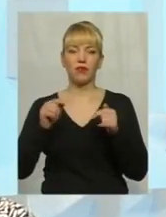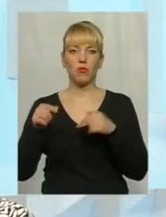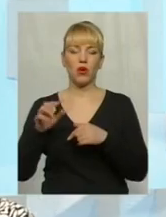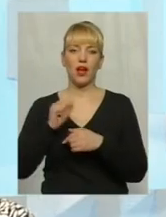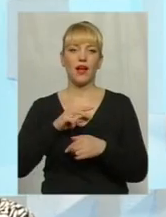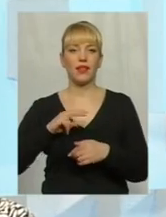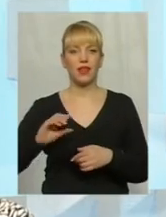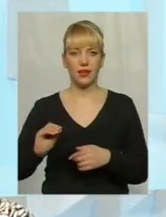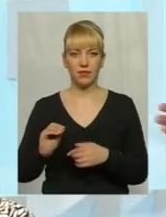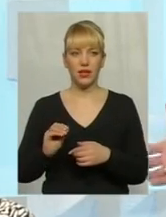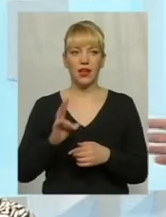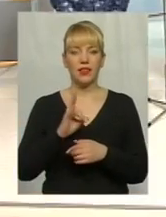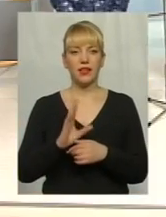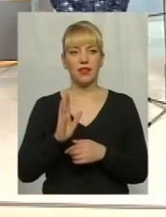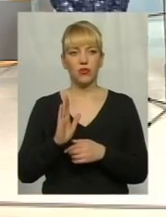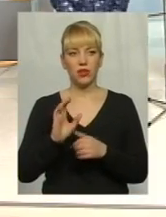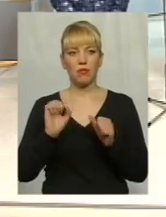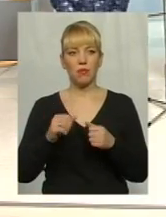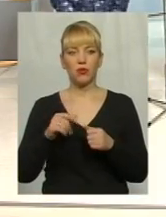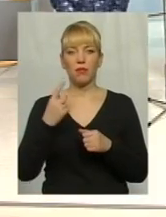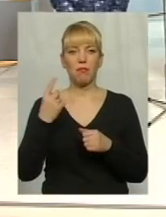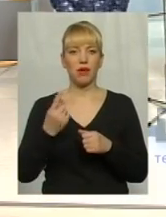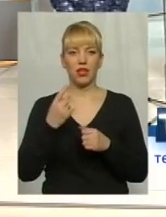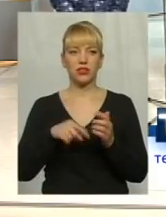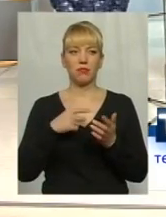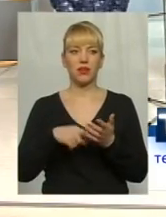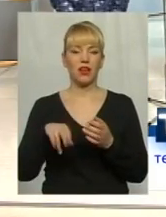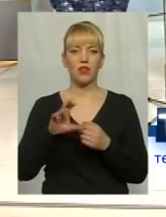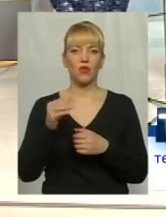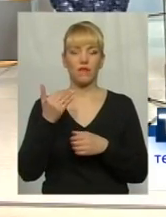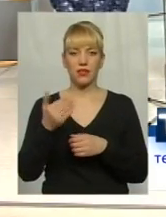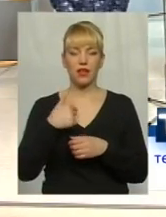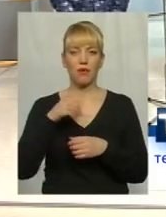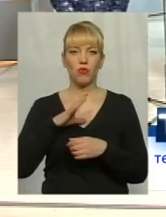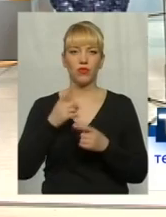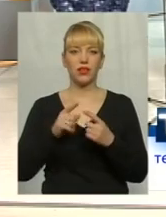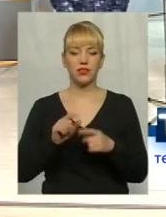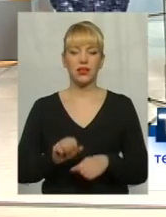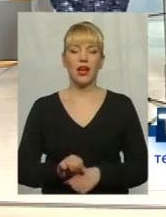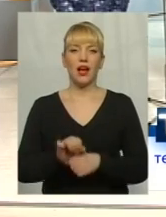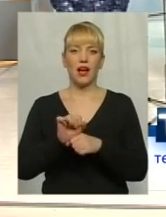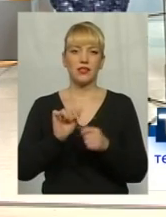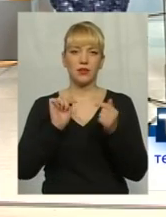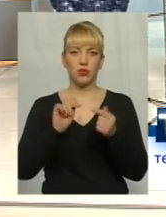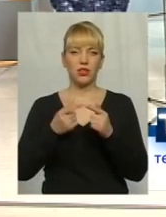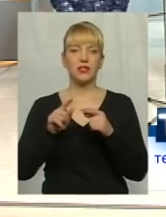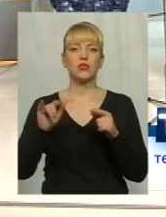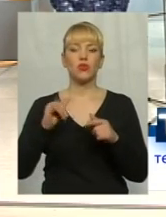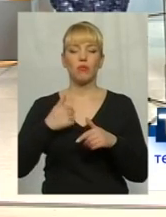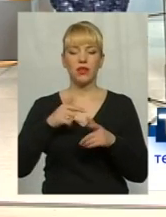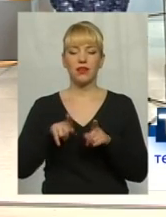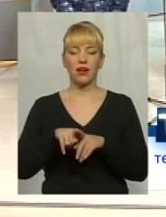але Надія Володимировна, мабуть, перше запитання до вас. Я був на тій акції протесту і в мене склалось таке враження, що все ж таки